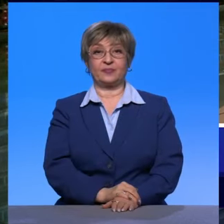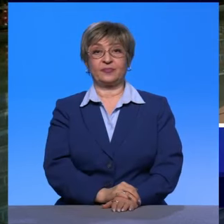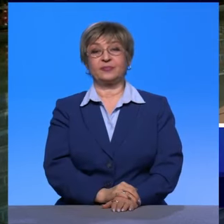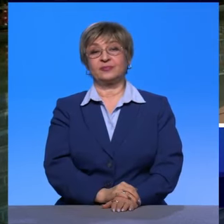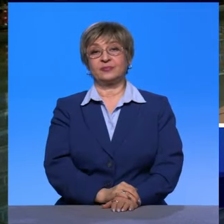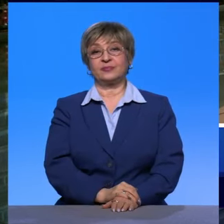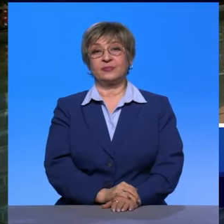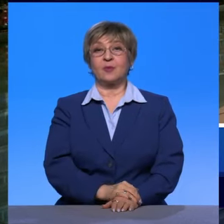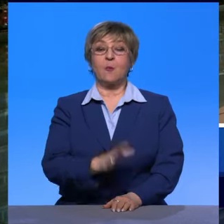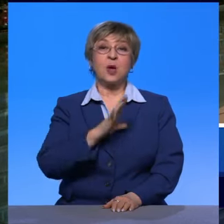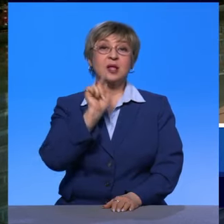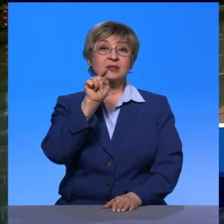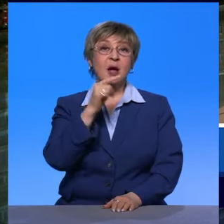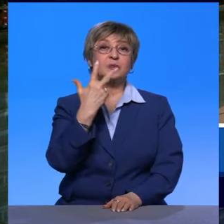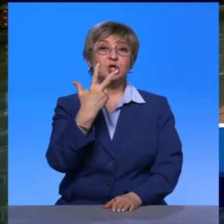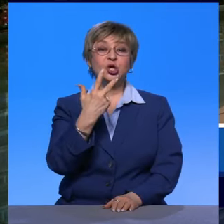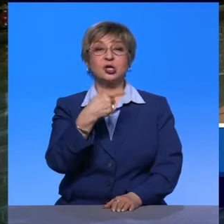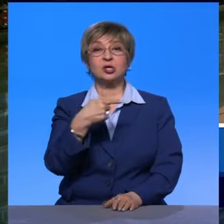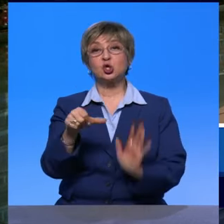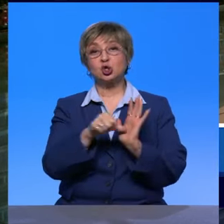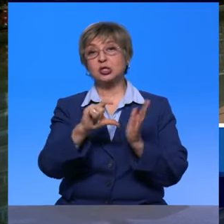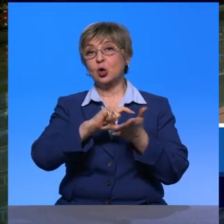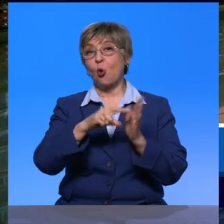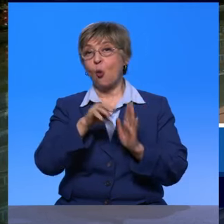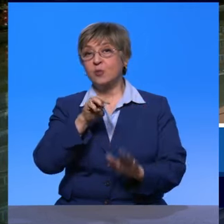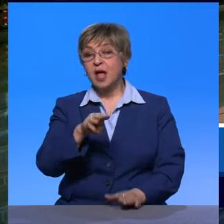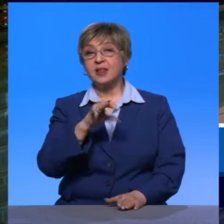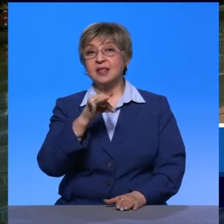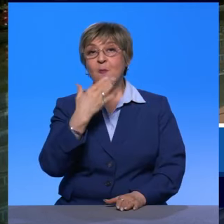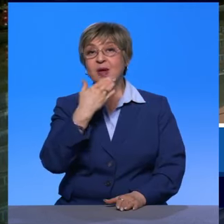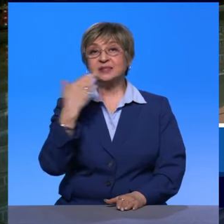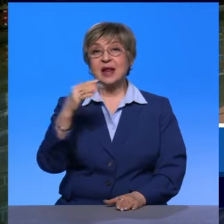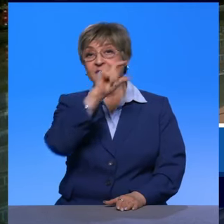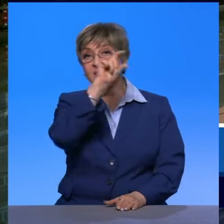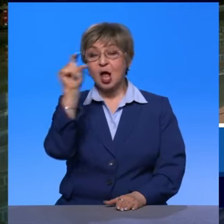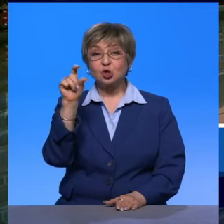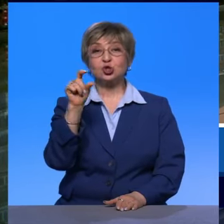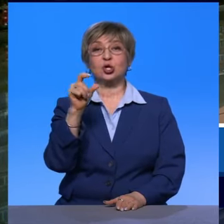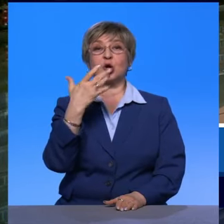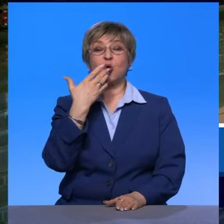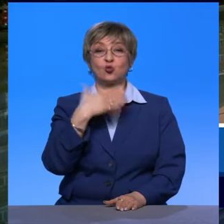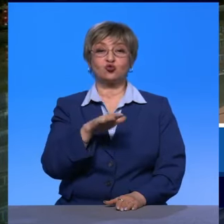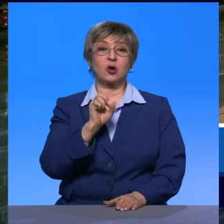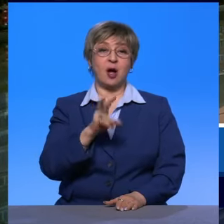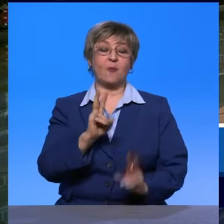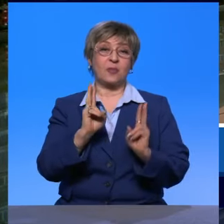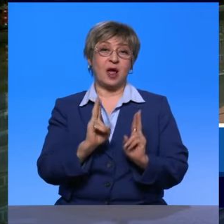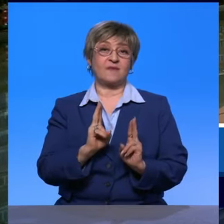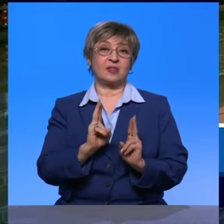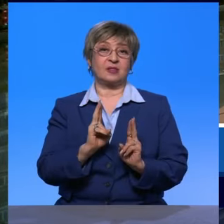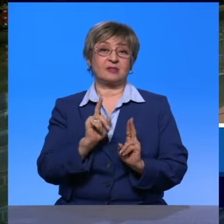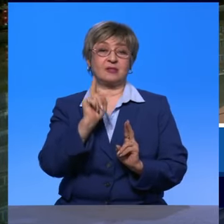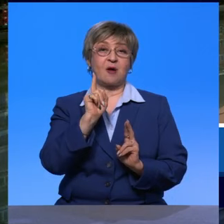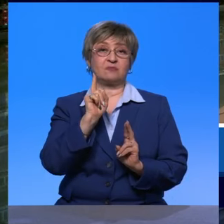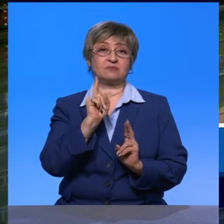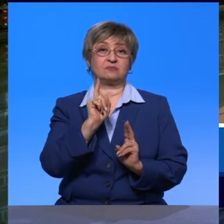комнат в таких квартирах располагалось. И верхние этажи, они уже заселялись, как правило, очень плотно и тесно. Иногда